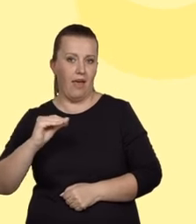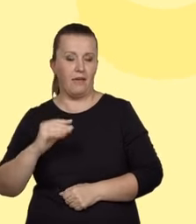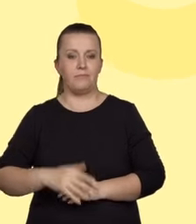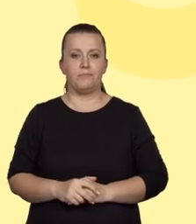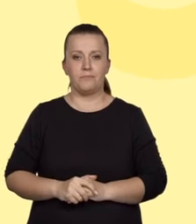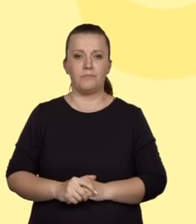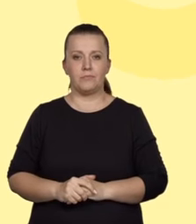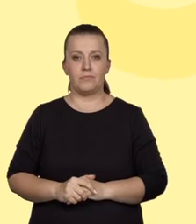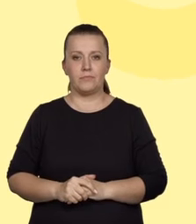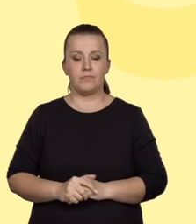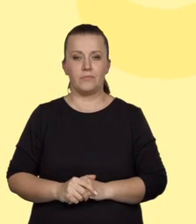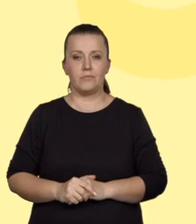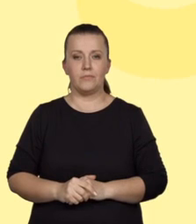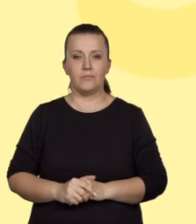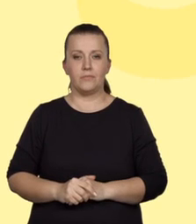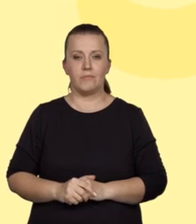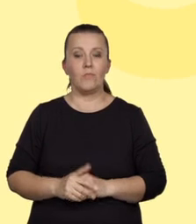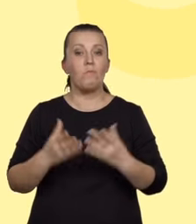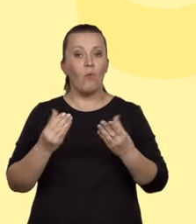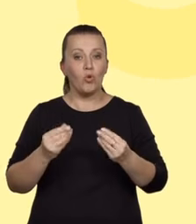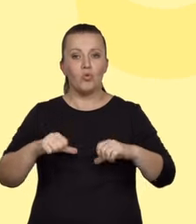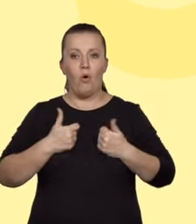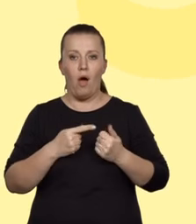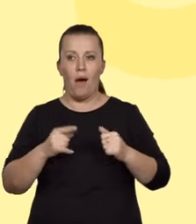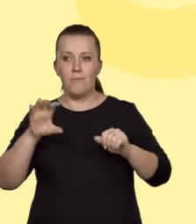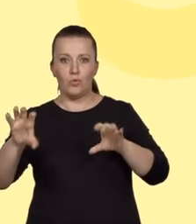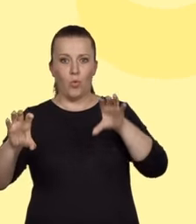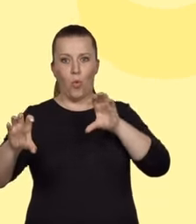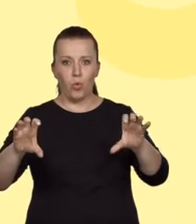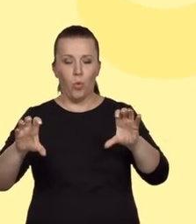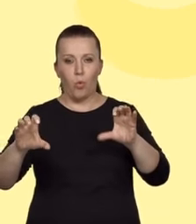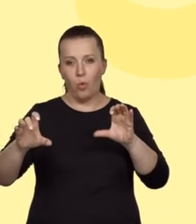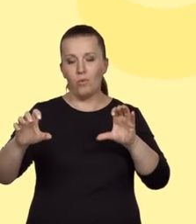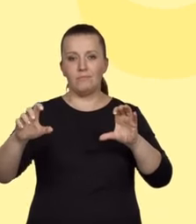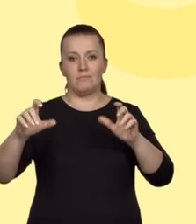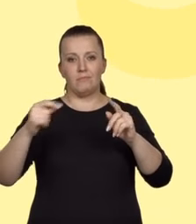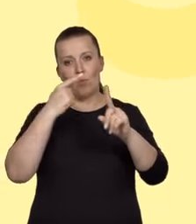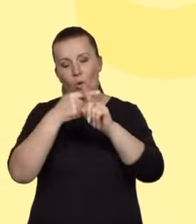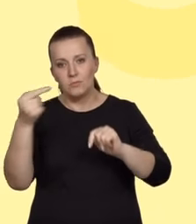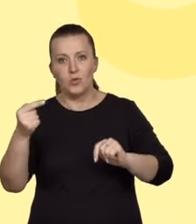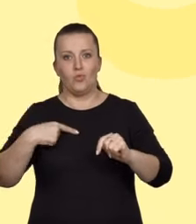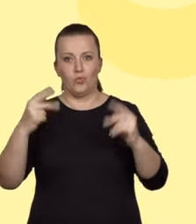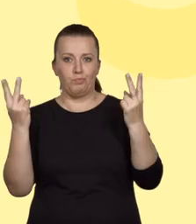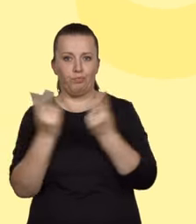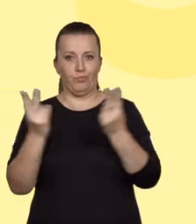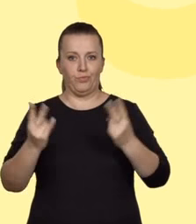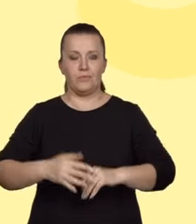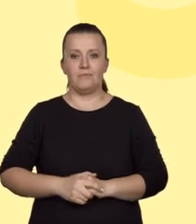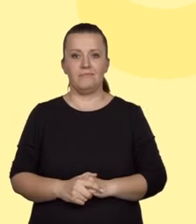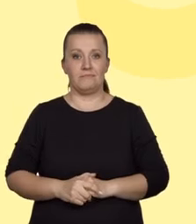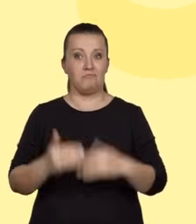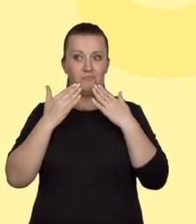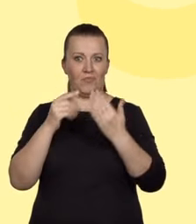po stronie produktów, tak aby sumaryczny ładunek po obu stronach reakcji był jednakowy. Tym sposobem